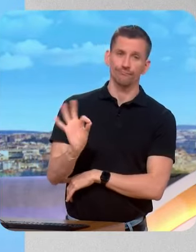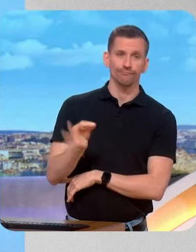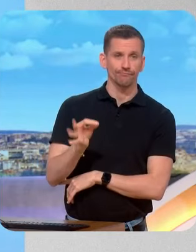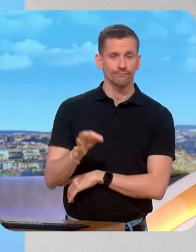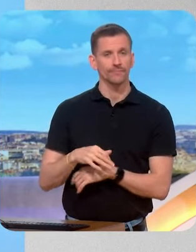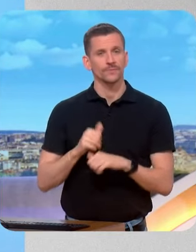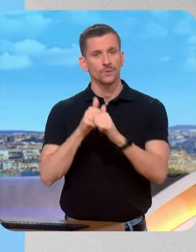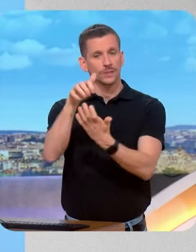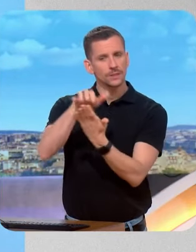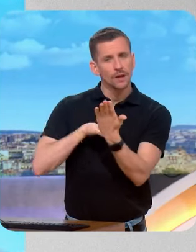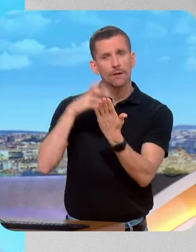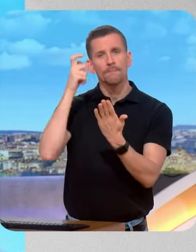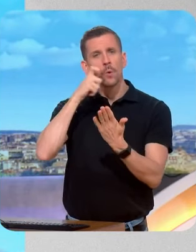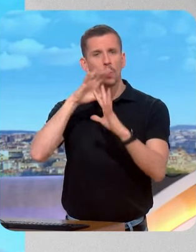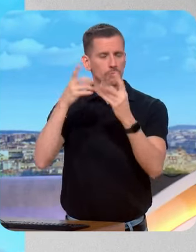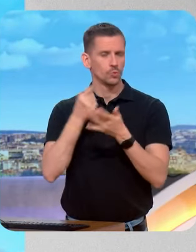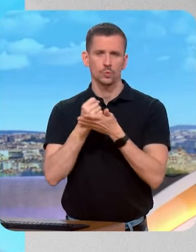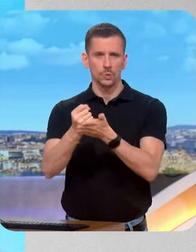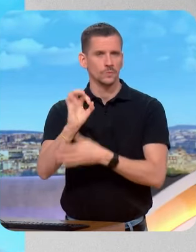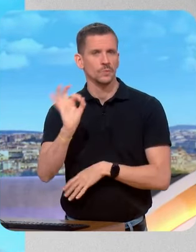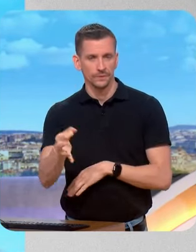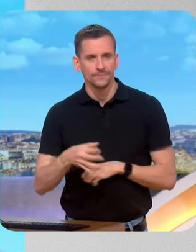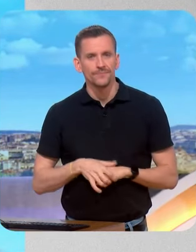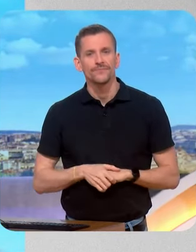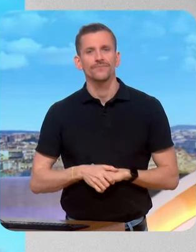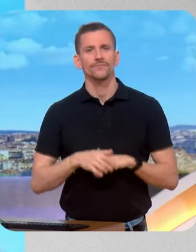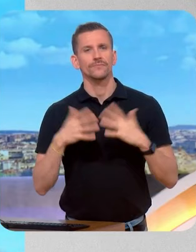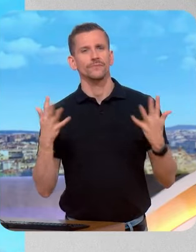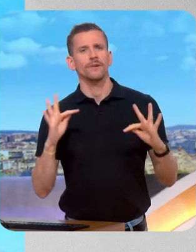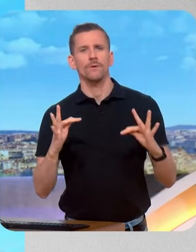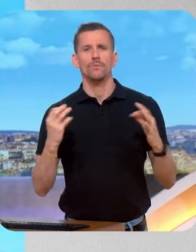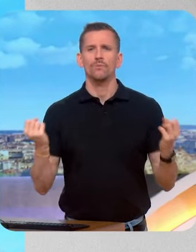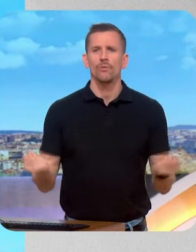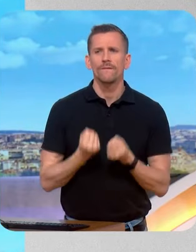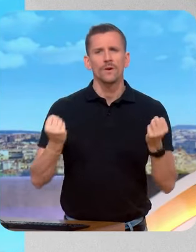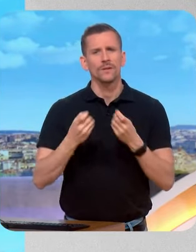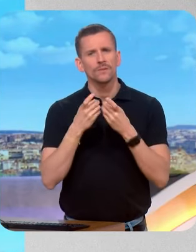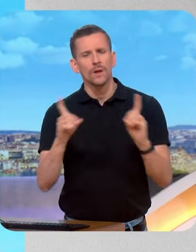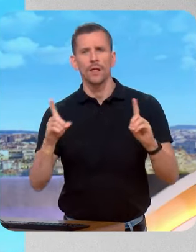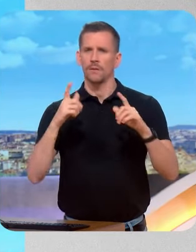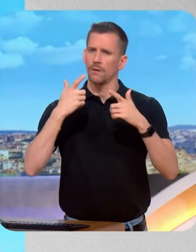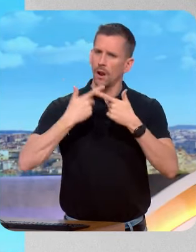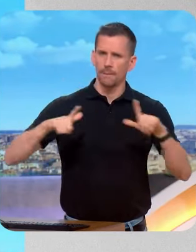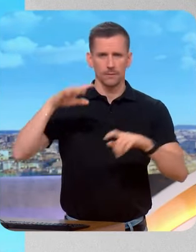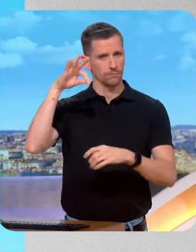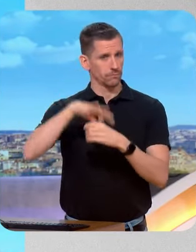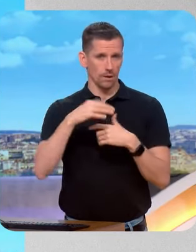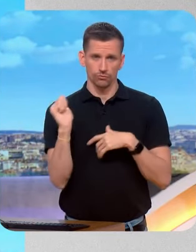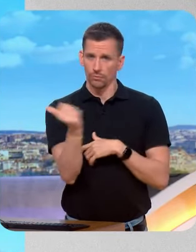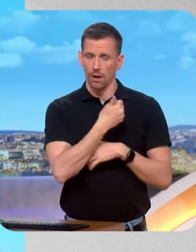n pas dans la ligne Bayrou. Le principe même du mouvement démocrate, c'est une liberté de vote. Mais on voit que,